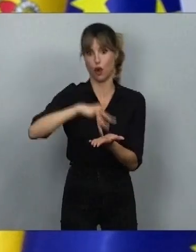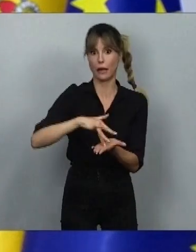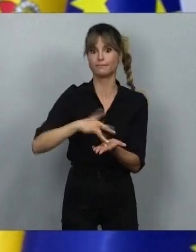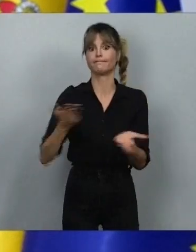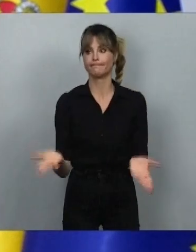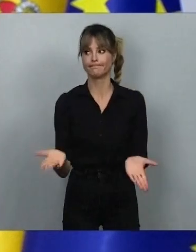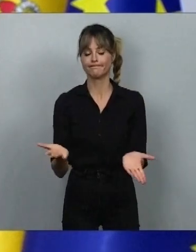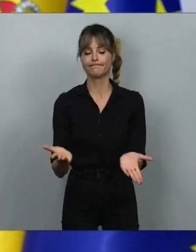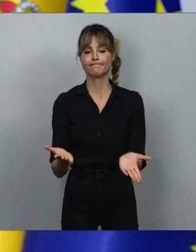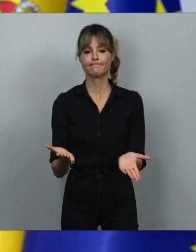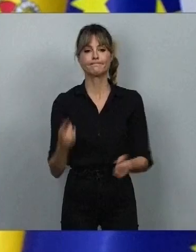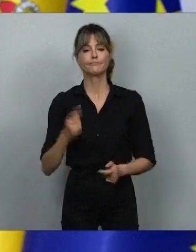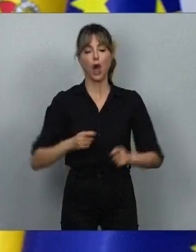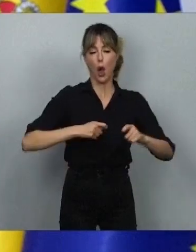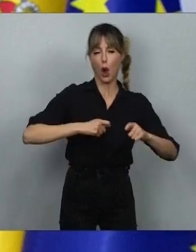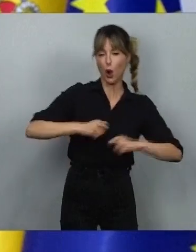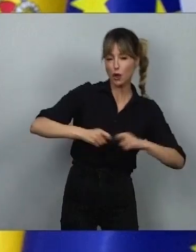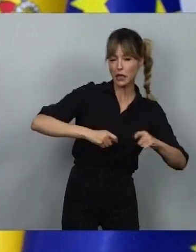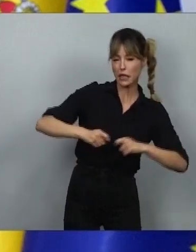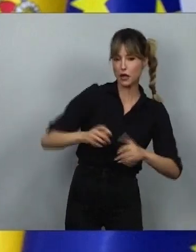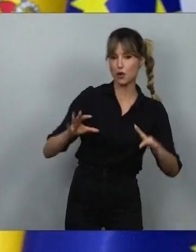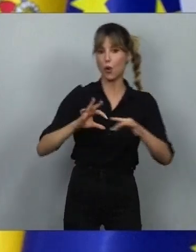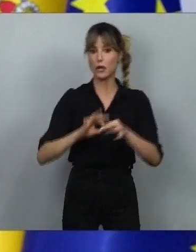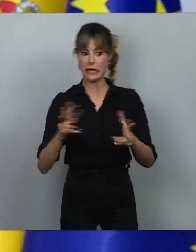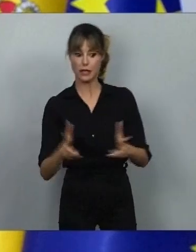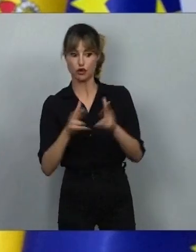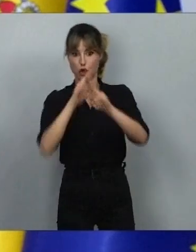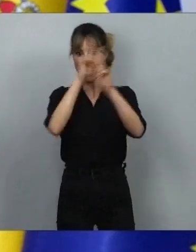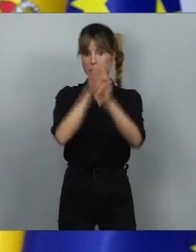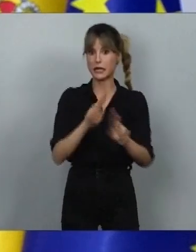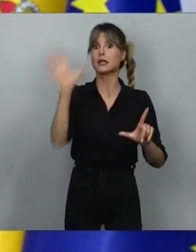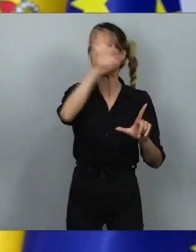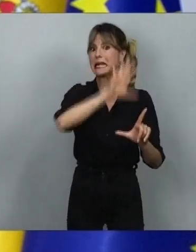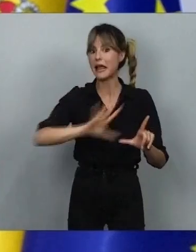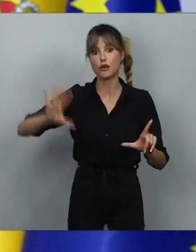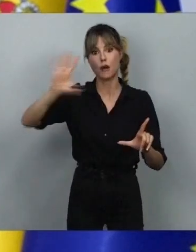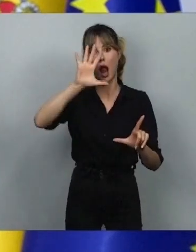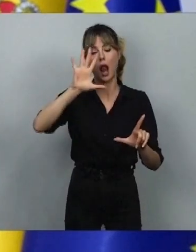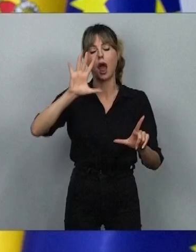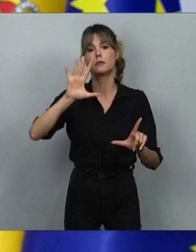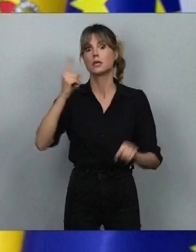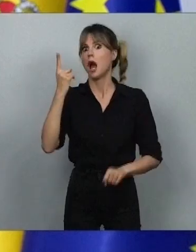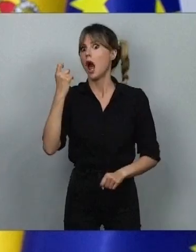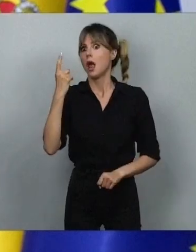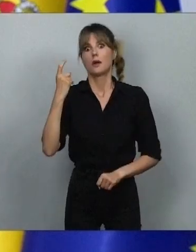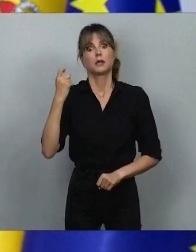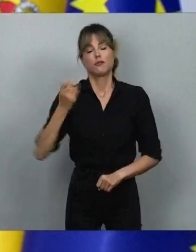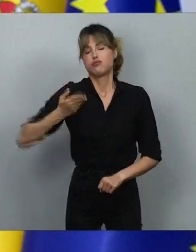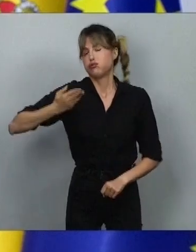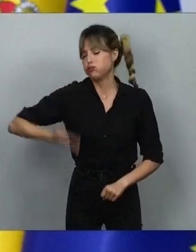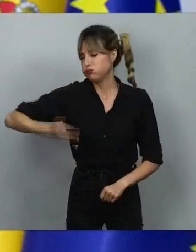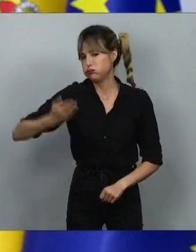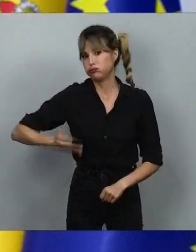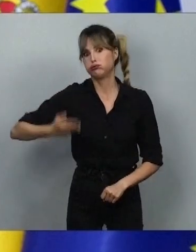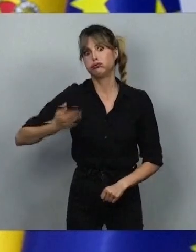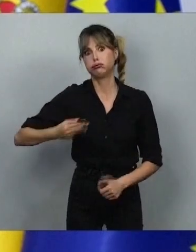أنه ستكون هناك أهمية كبيرة أيضا للاجتماع الوصول في داخل الجمعية العامة للأمم